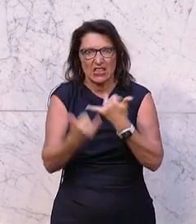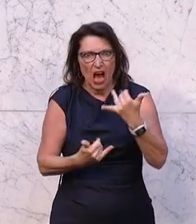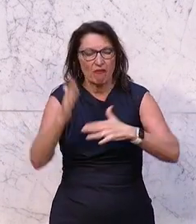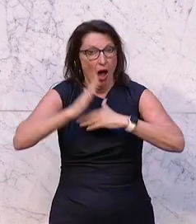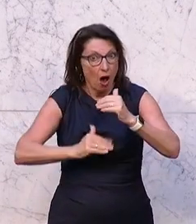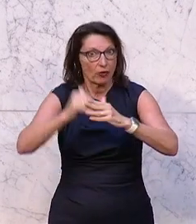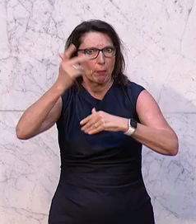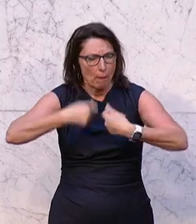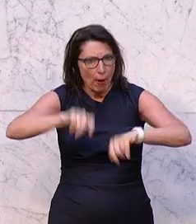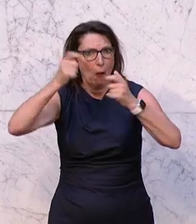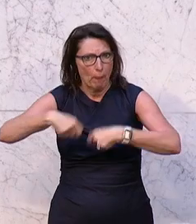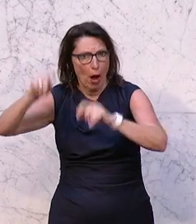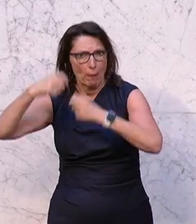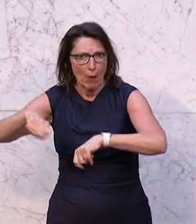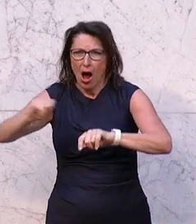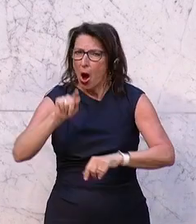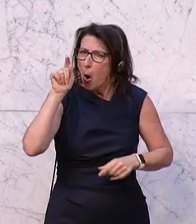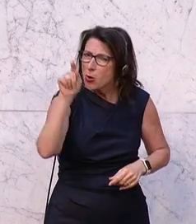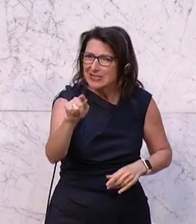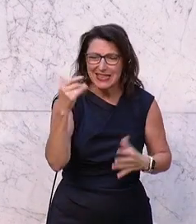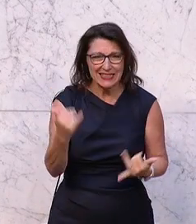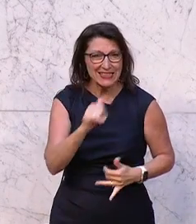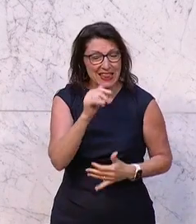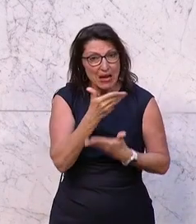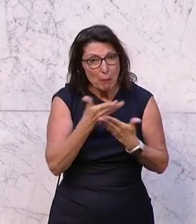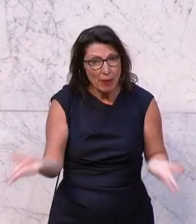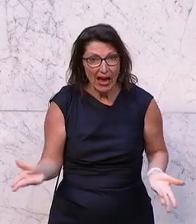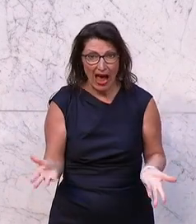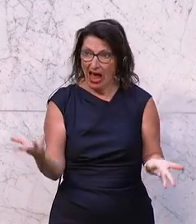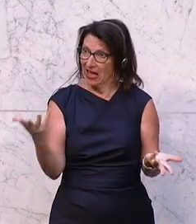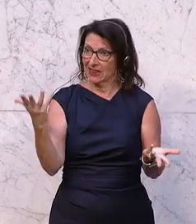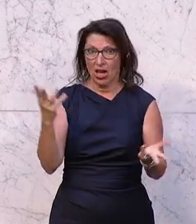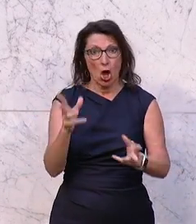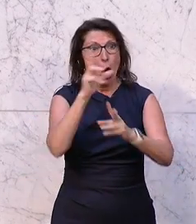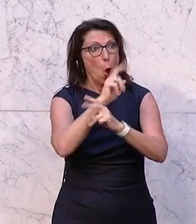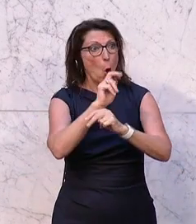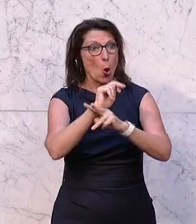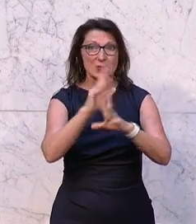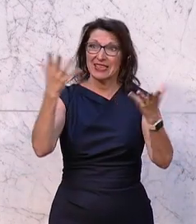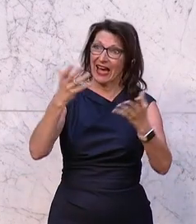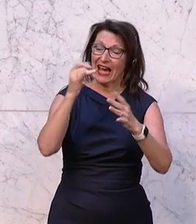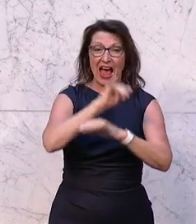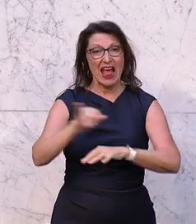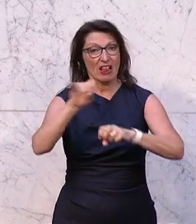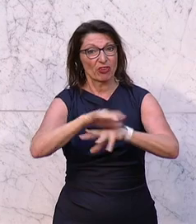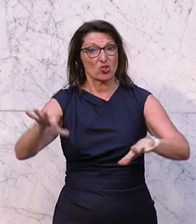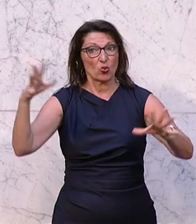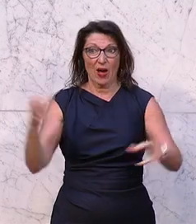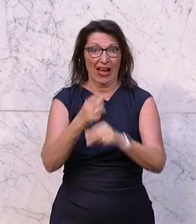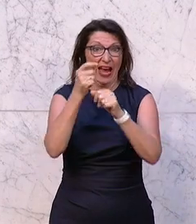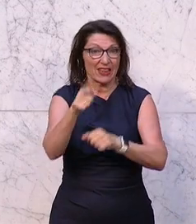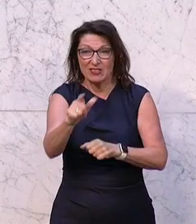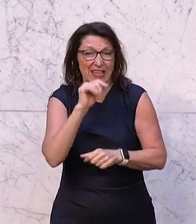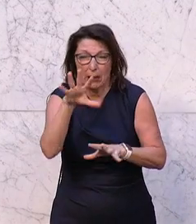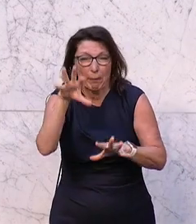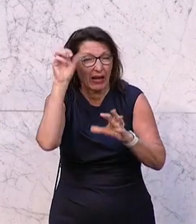haben. Das ist es. Und Sie sind nicht bereit, die Rettung der österreichischen Infrastruktur zu finanzieren und checken nicht, was da eigentlich passiert